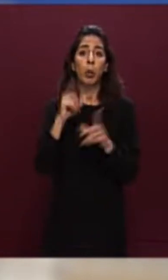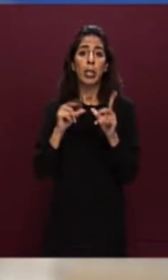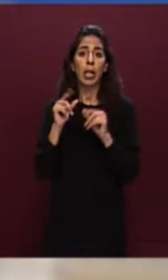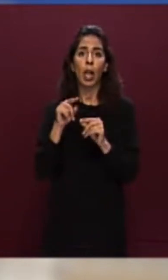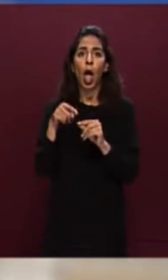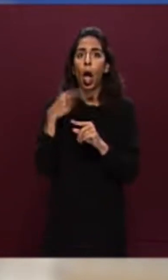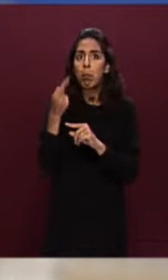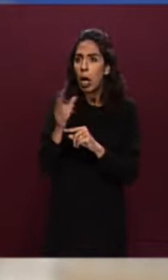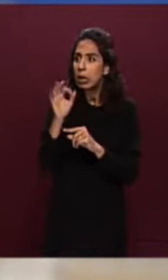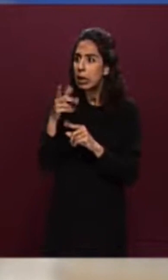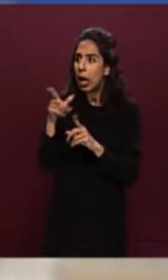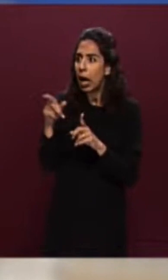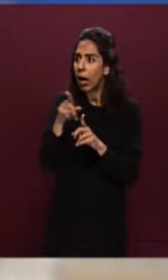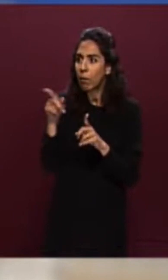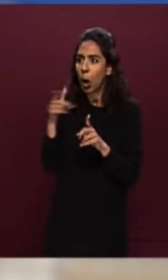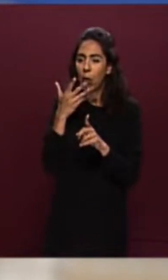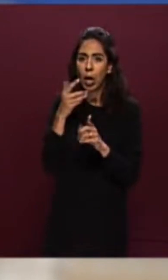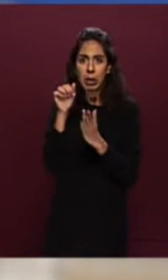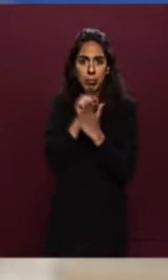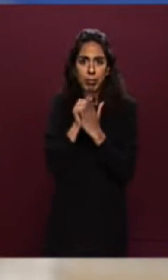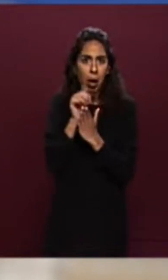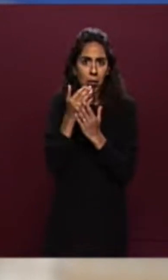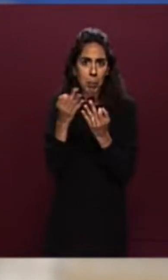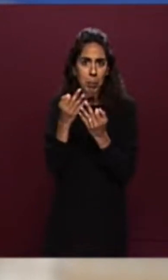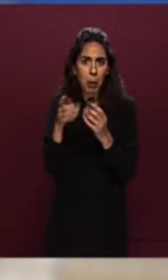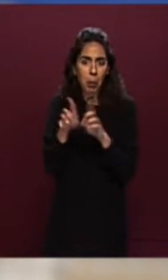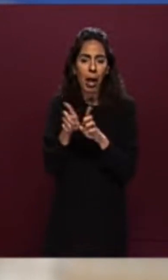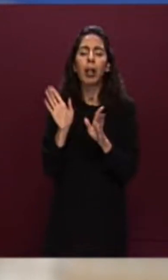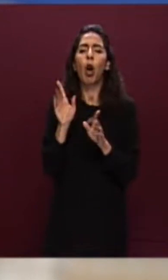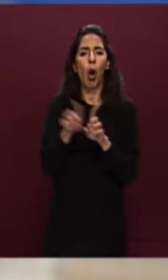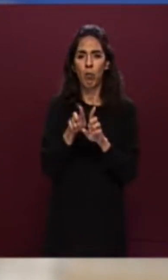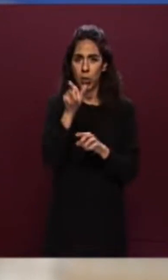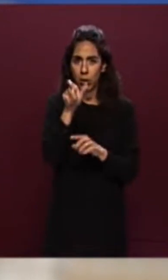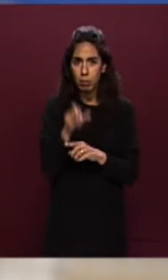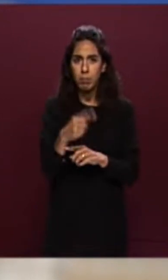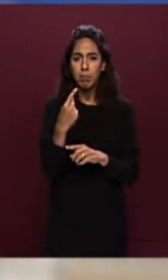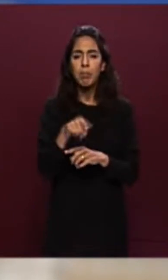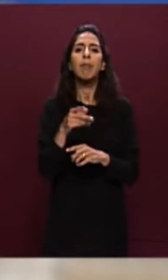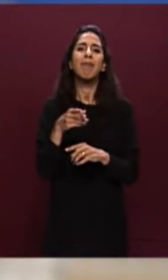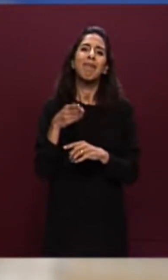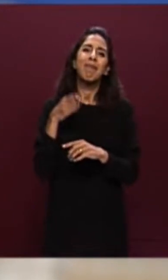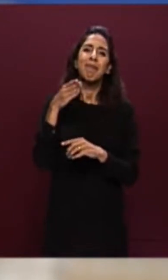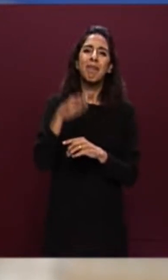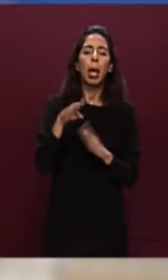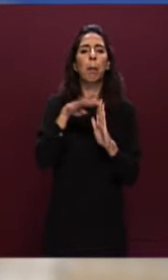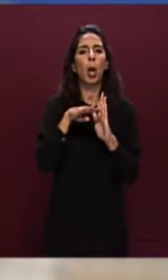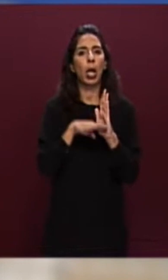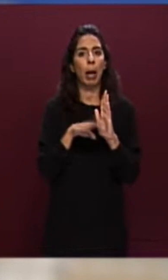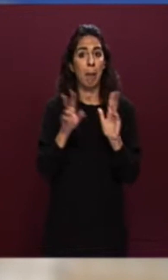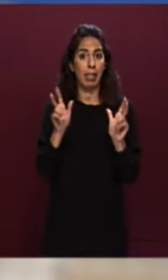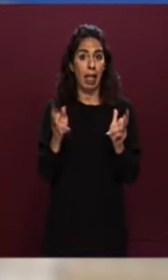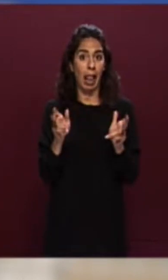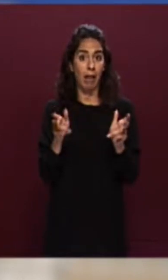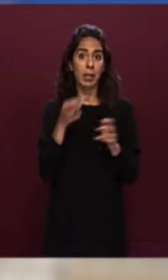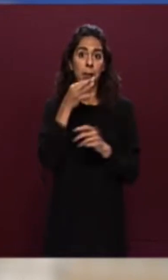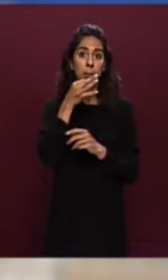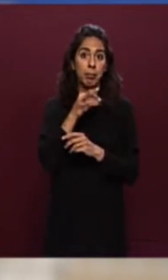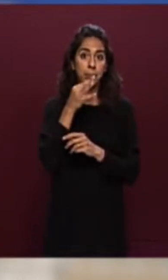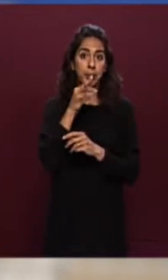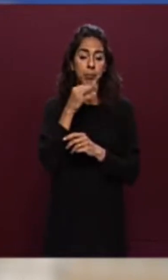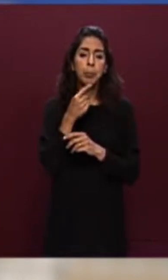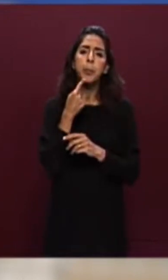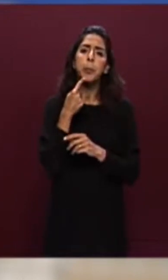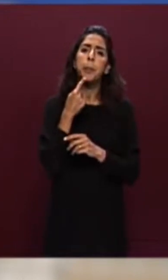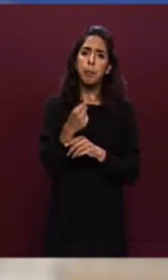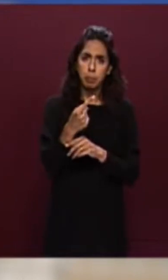a parlare in una trasmissione televisiva e a